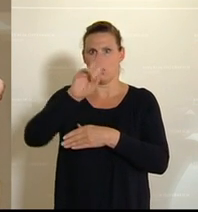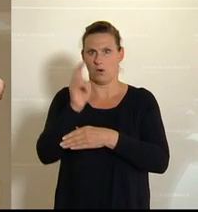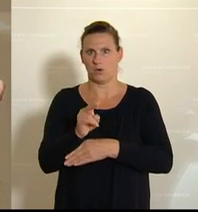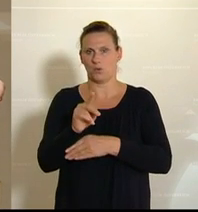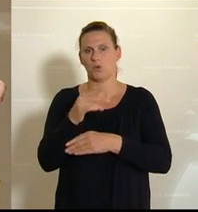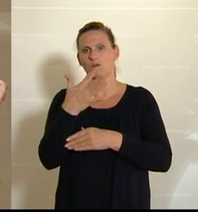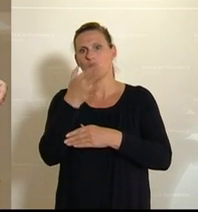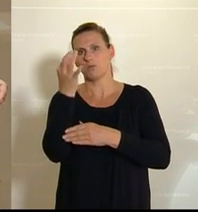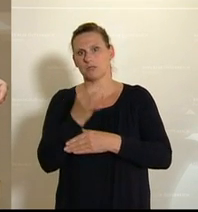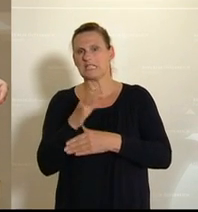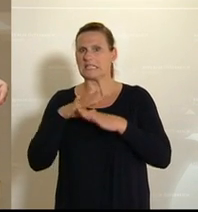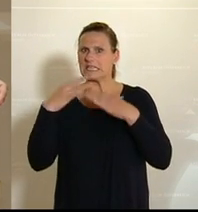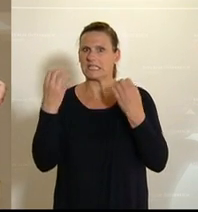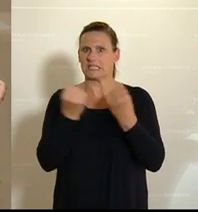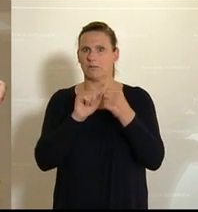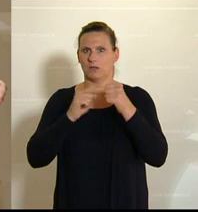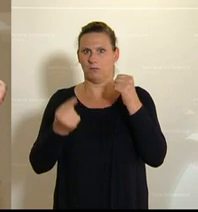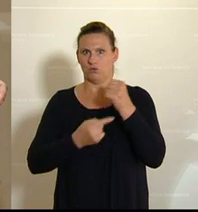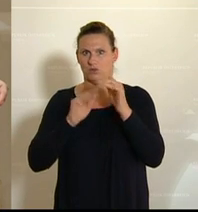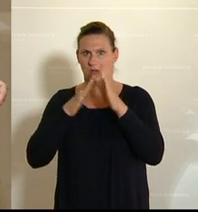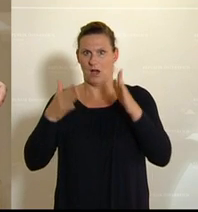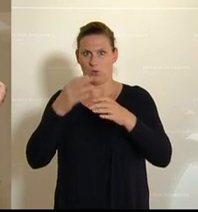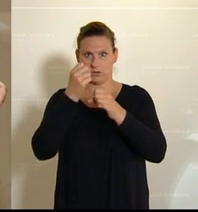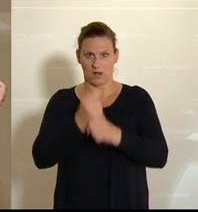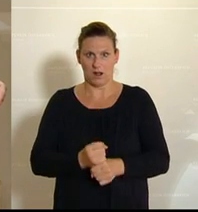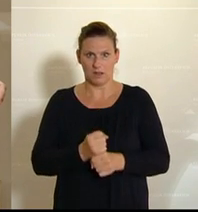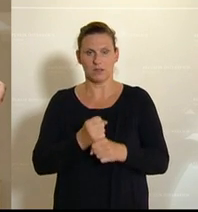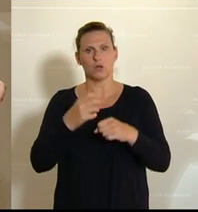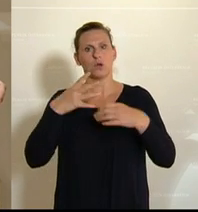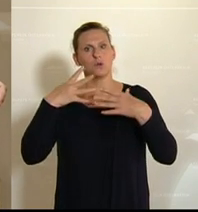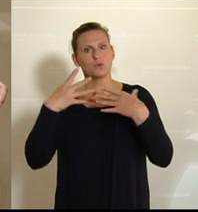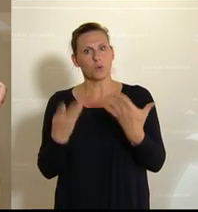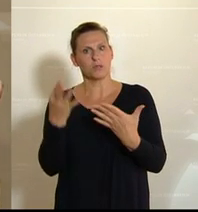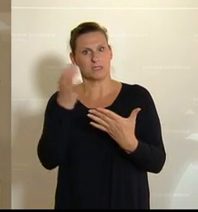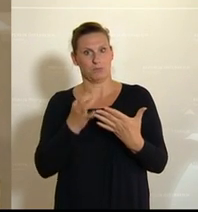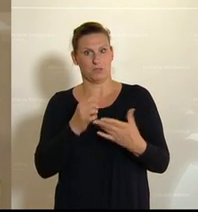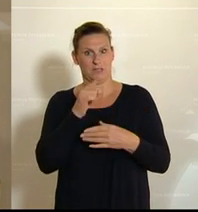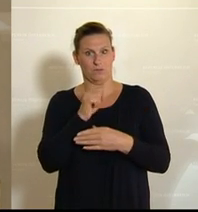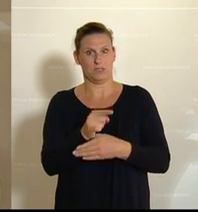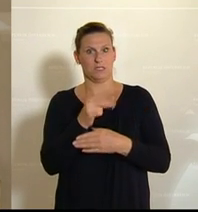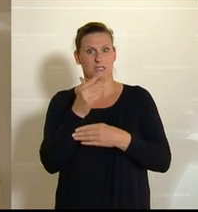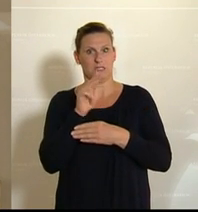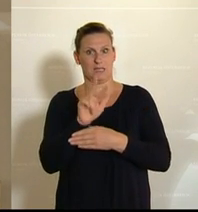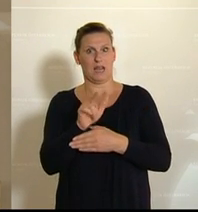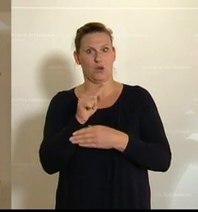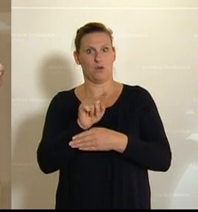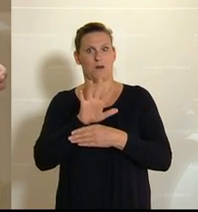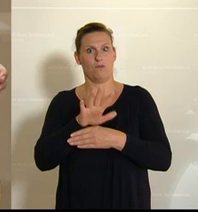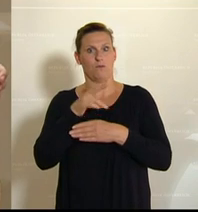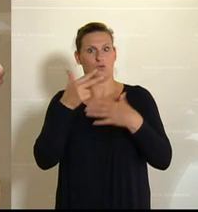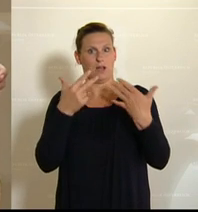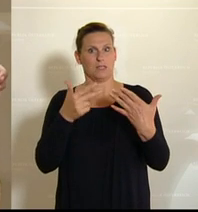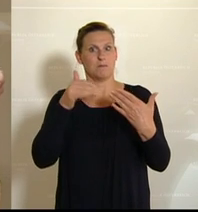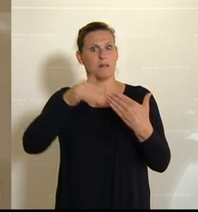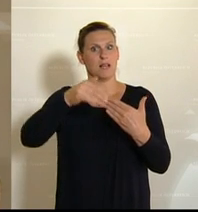5 Prozent des gesamten Budgethaushaltes. Rund 90 Prozent von diesen 3,85 Milliarden Euro